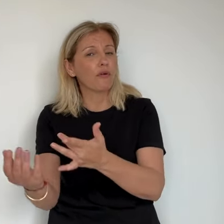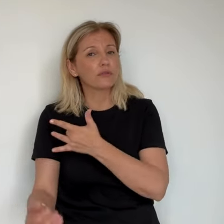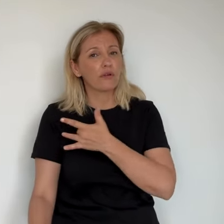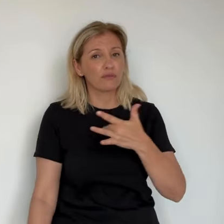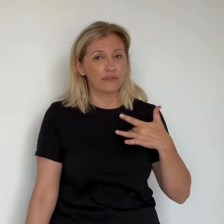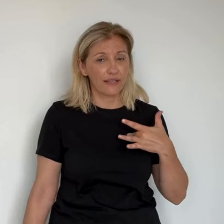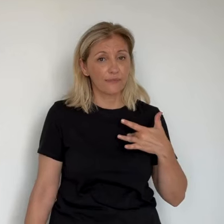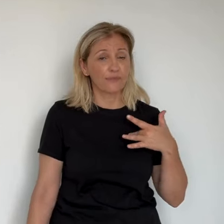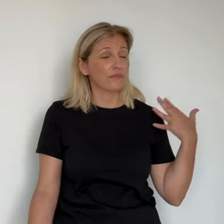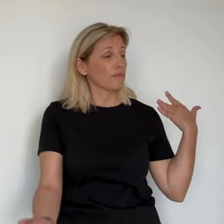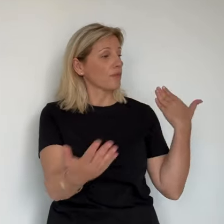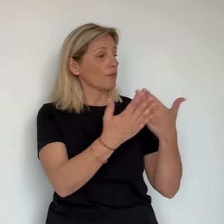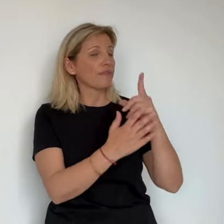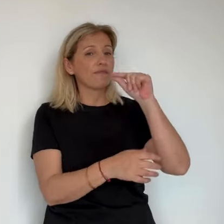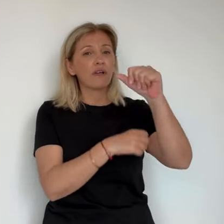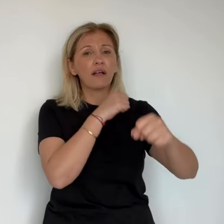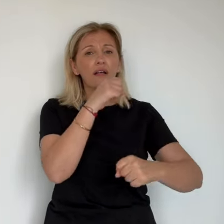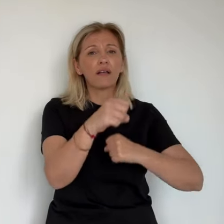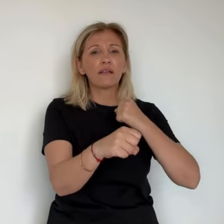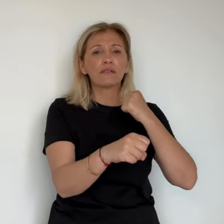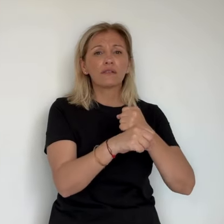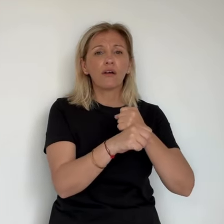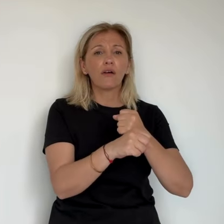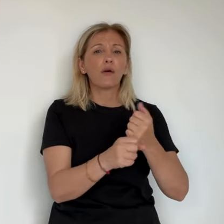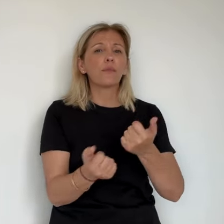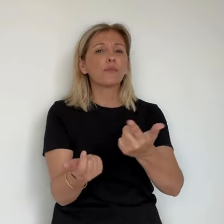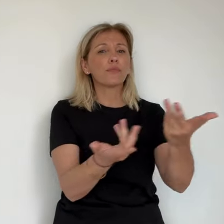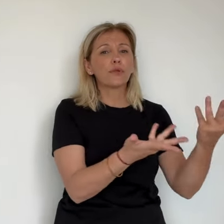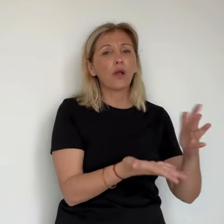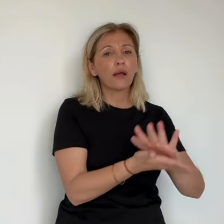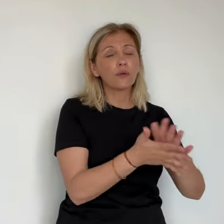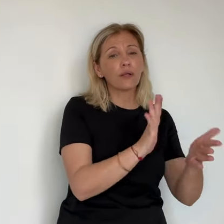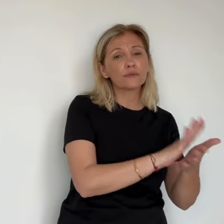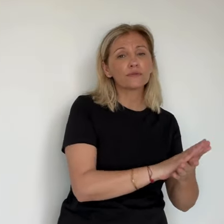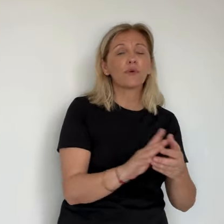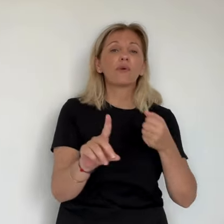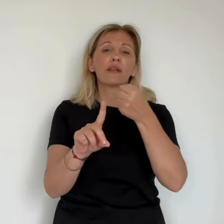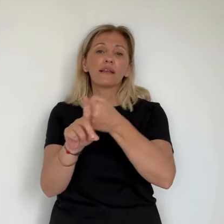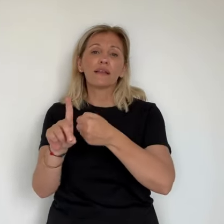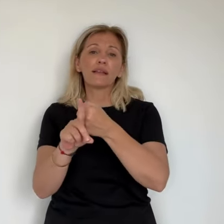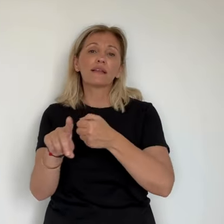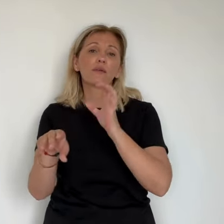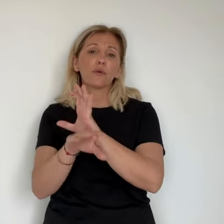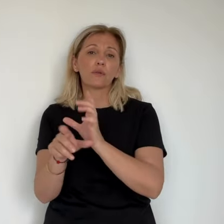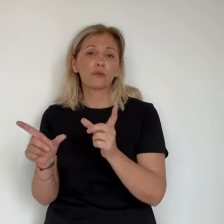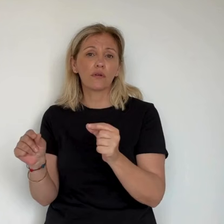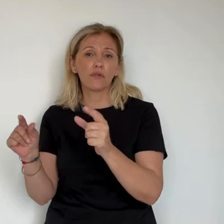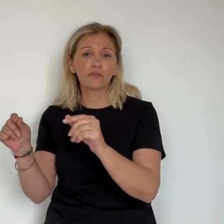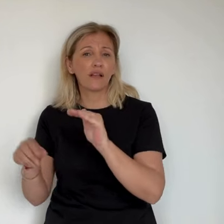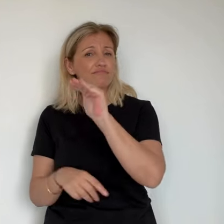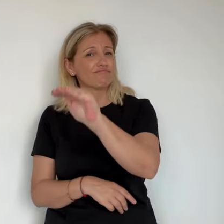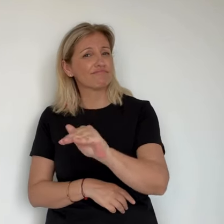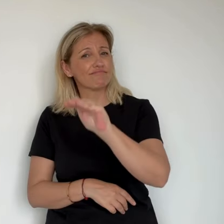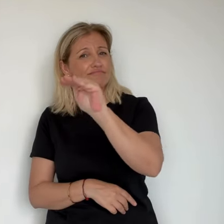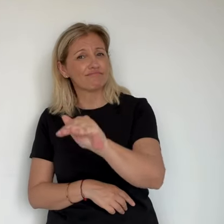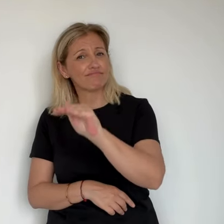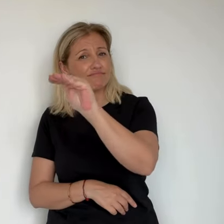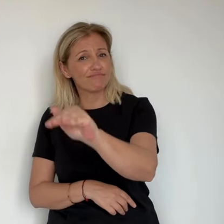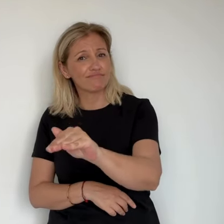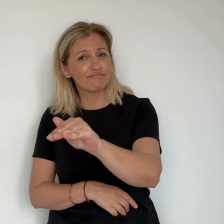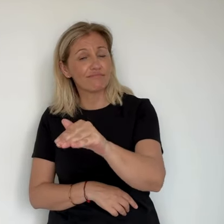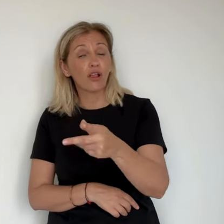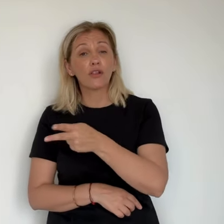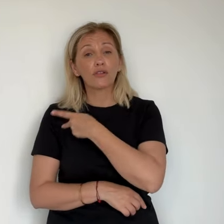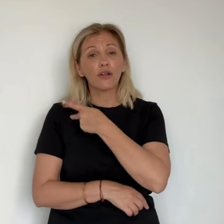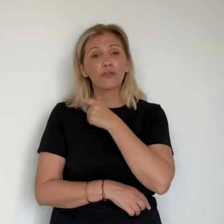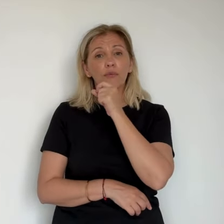-140 sur une moyenne journalière, notamment sur Ajaccio. Donc on dépasse très largement ce seuil-là. Ce qui peut faire dire